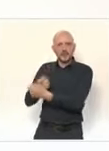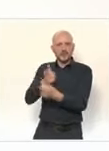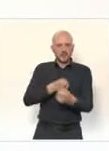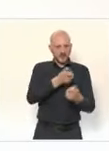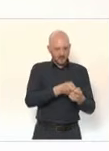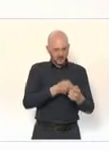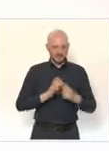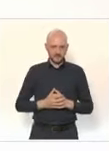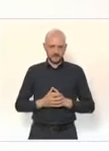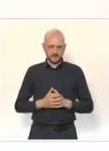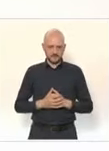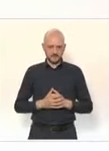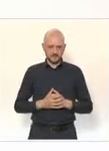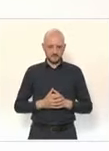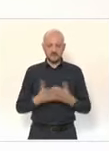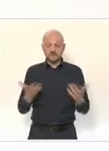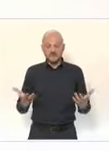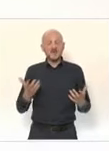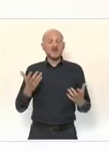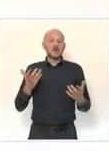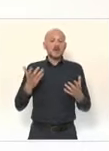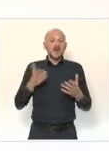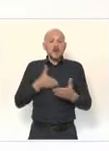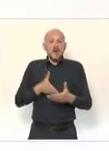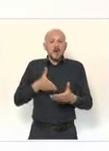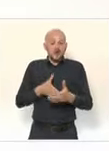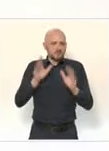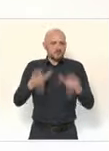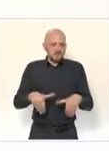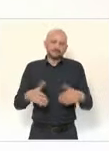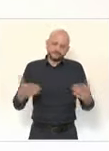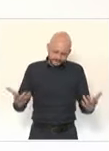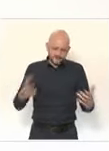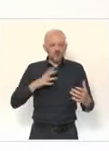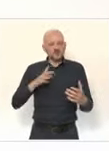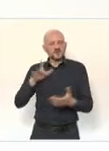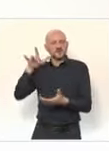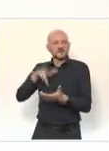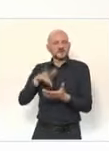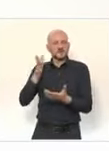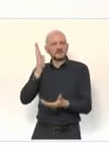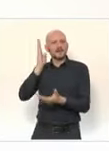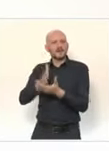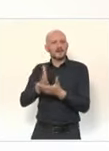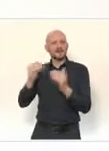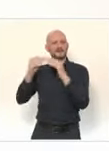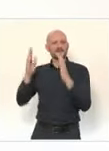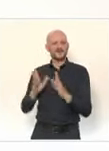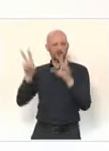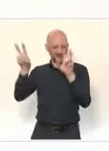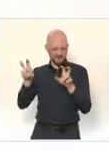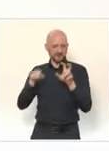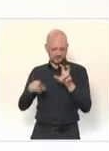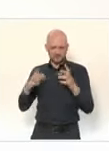Même s'il devait y avoir des problèmes à ce titre, il y a de toute façon le site Ma classe à la maison qui a été aussi renforcé dans de très grandes proportions et je